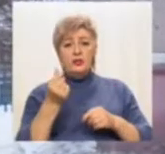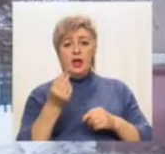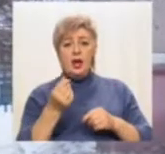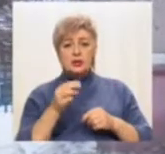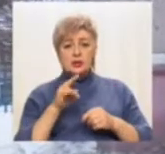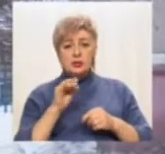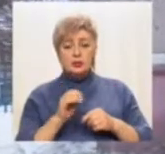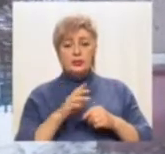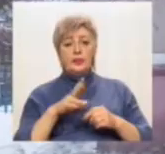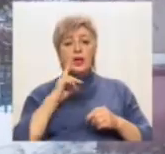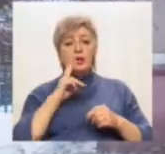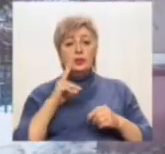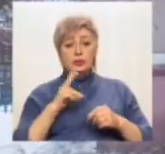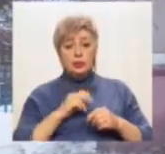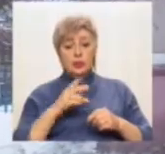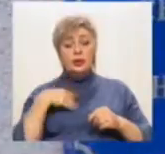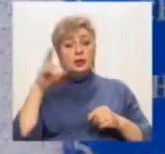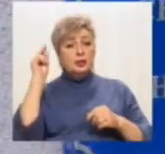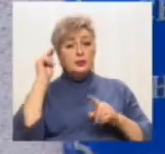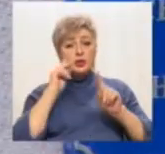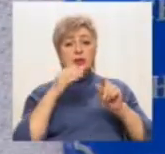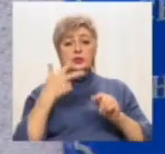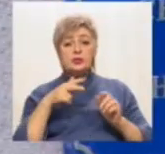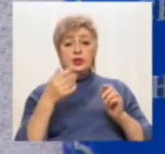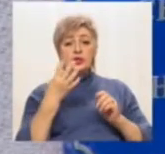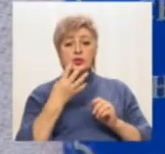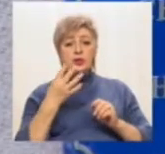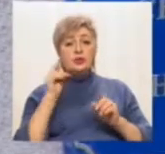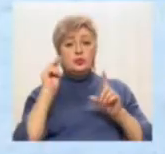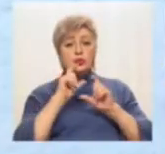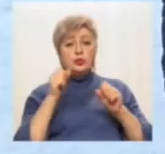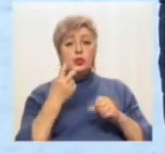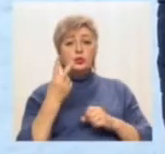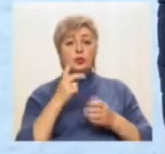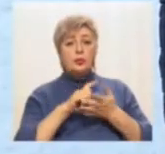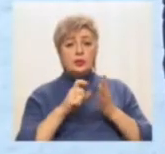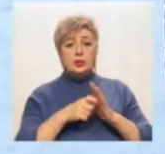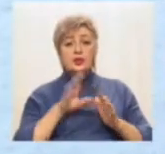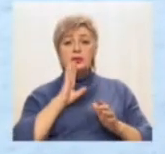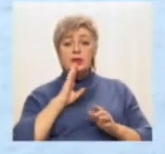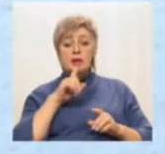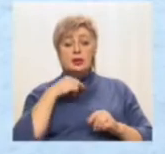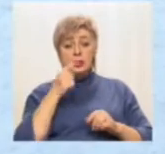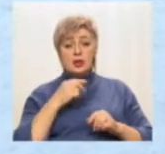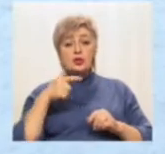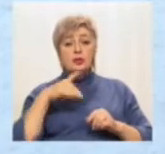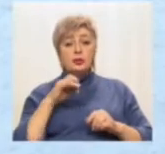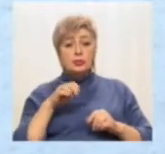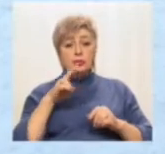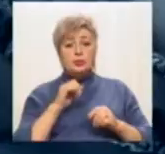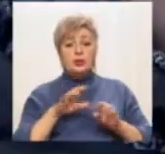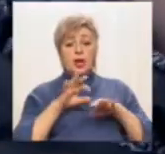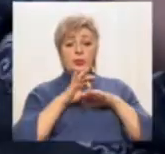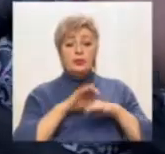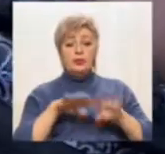Донька Олени Лахової навчається у 34-й школі у другому класі. Олена каже, що у грудні провели анкетування щодо